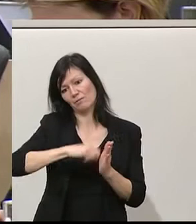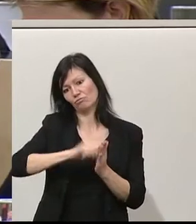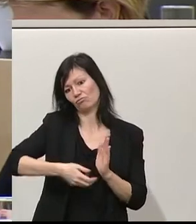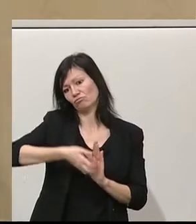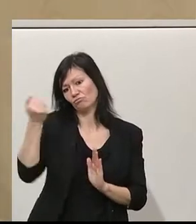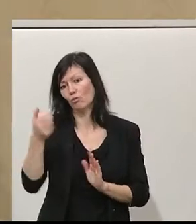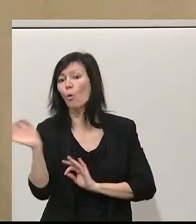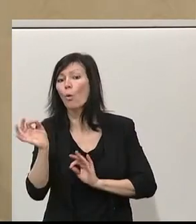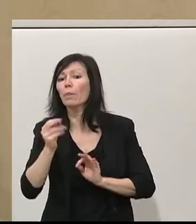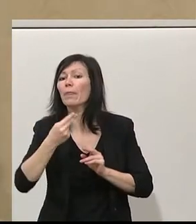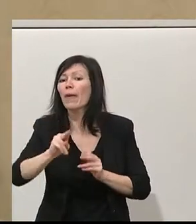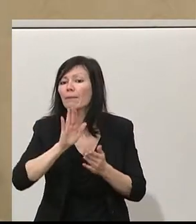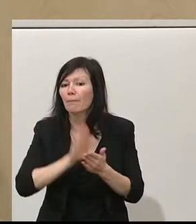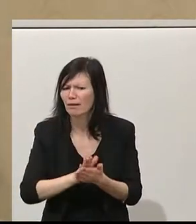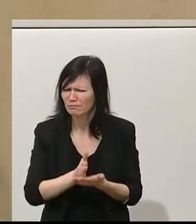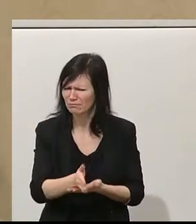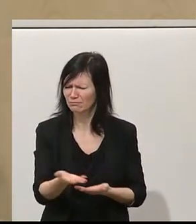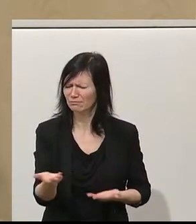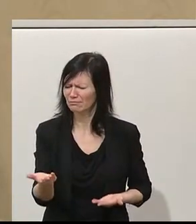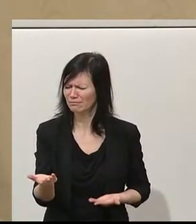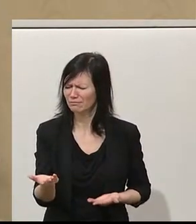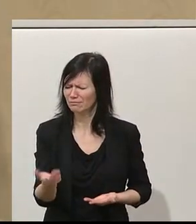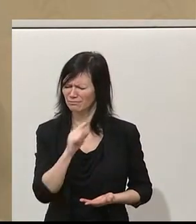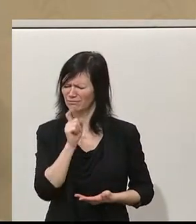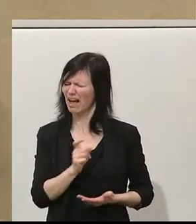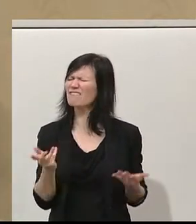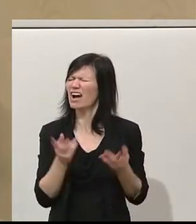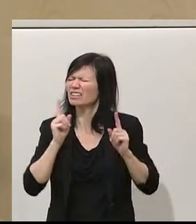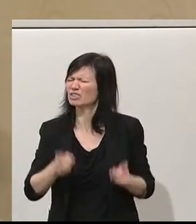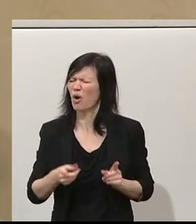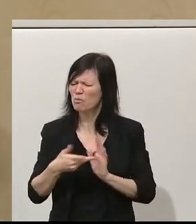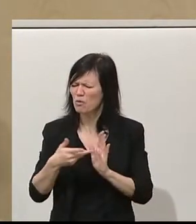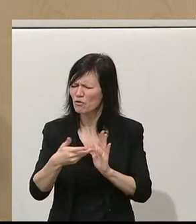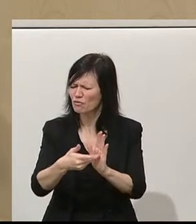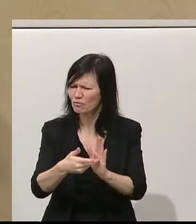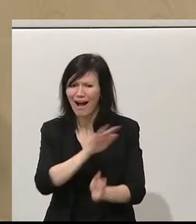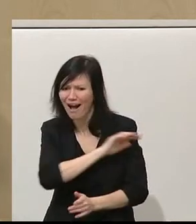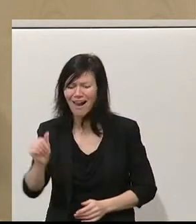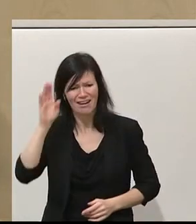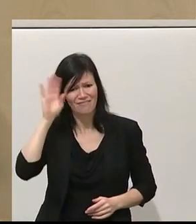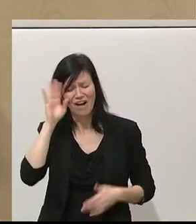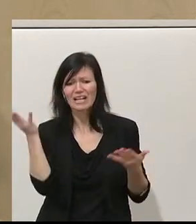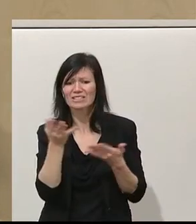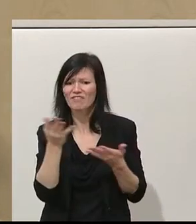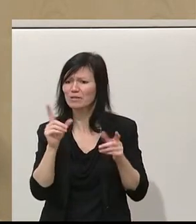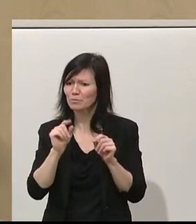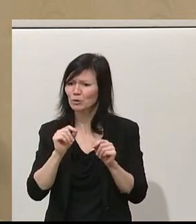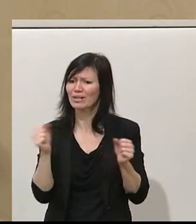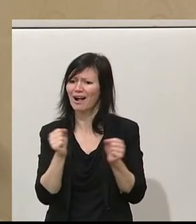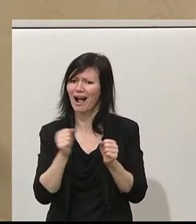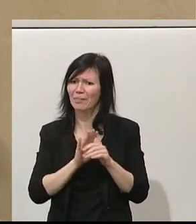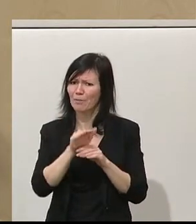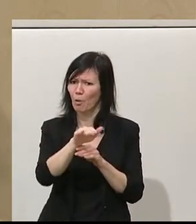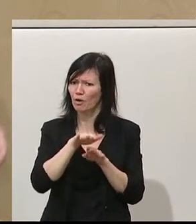prüfen soll. Also es ist sehr interessant, jeder weiß, was die kalte Progression ist. Sie versprechen den Österreicherinnen und Österreichern, dass sie entlastet werden.